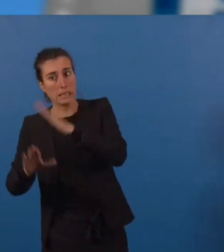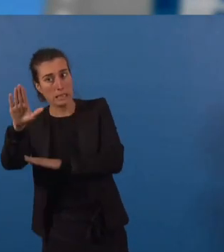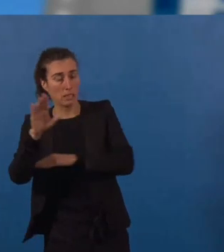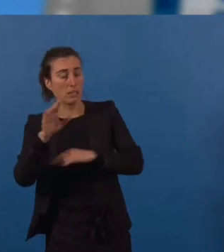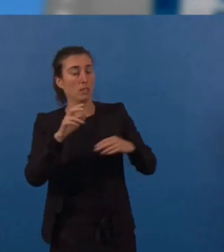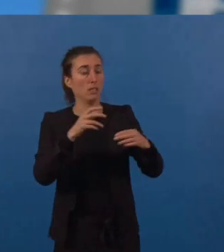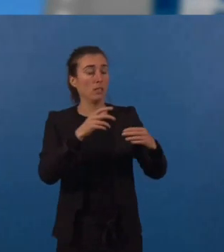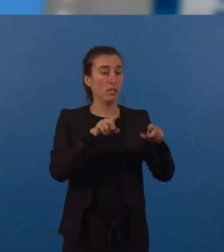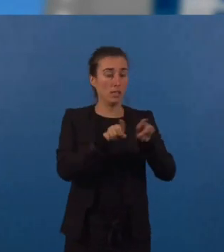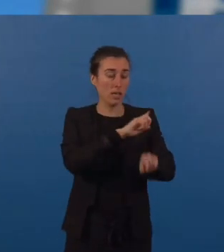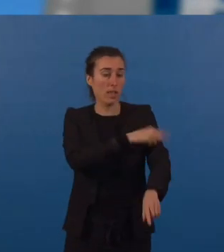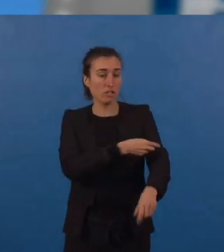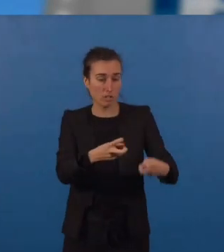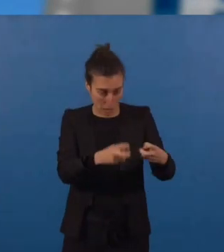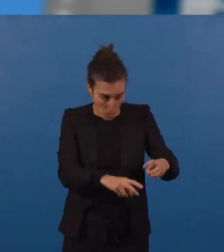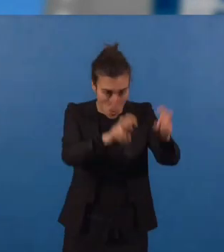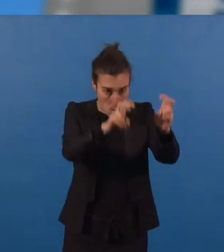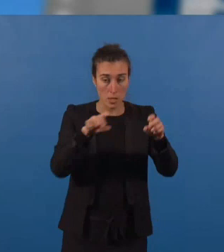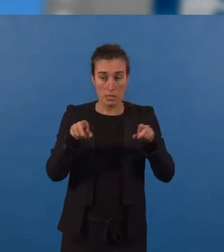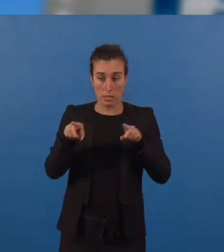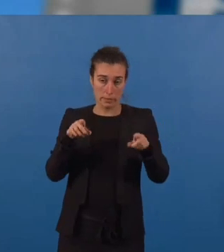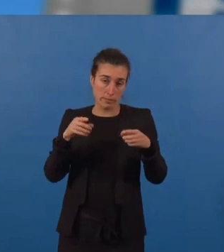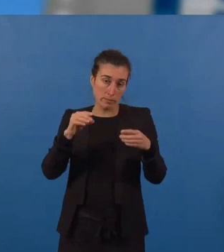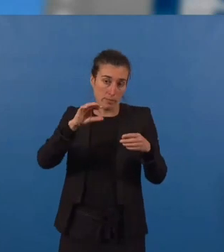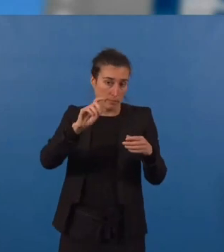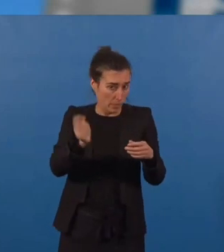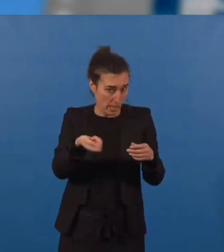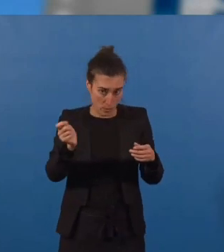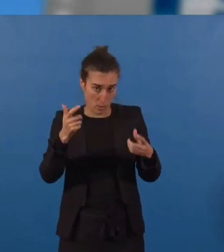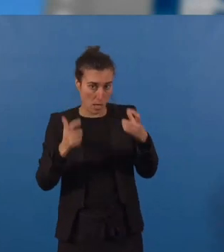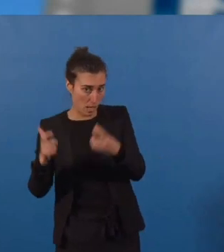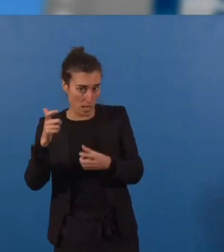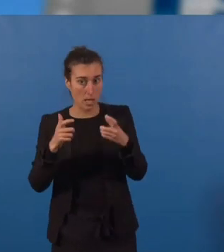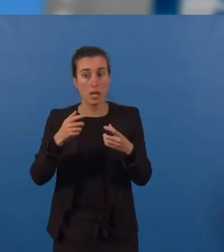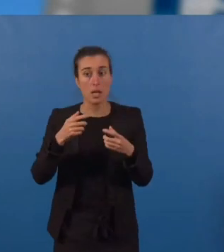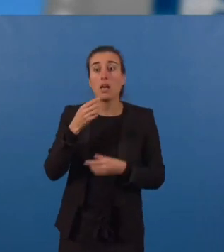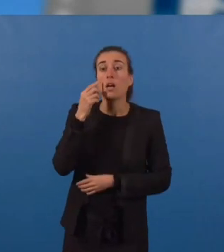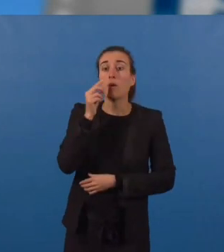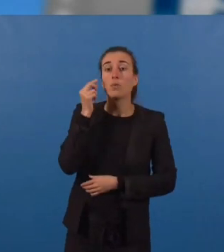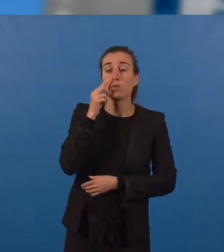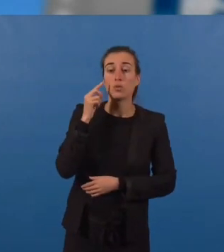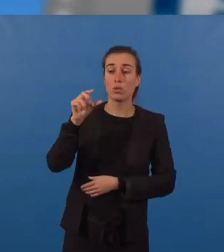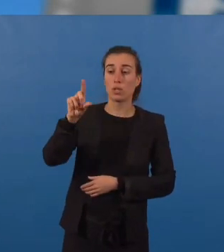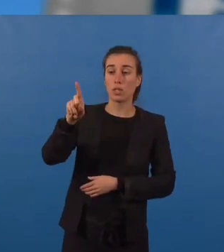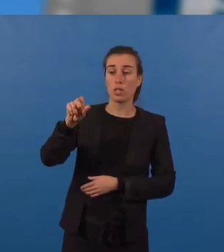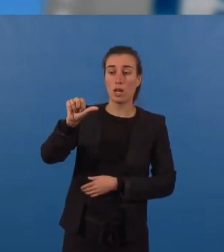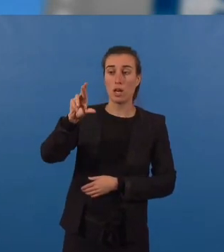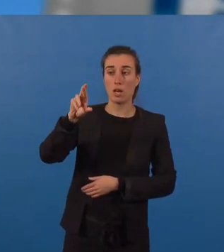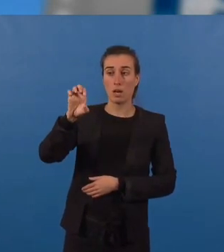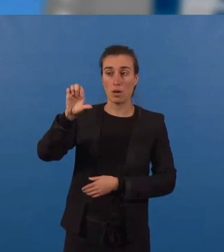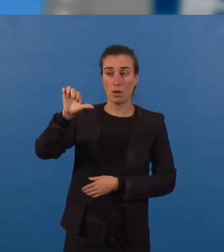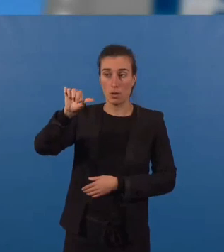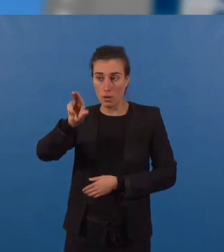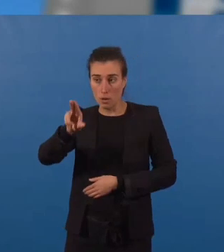suite des propos de M. Garraud, nous prenons d'ores et déjà, ou nous prendrons demain dans le cadre de nos renouvellements de contrats, de plein fouet, cela